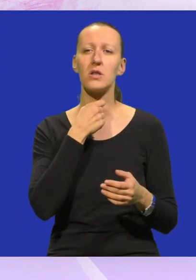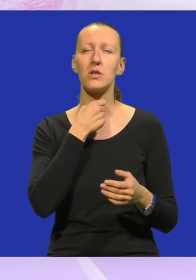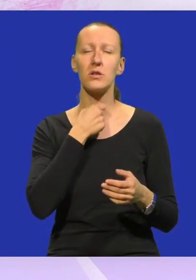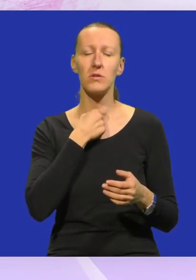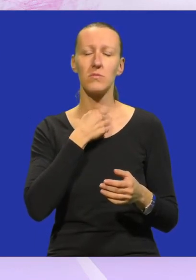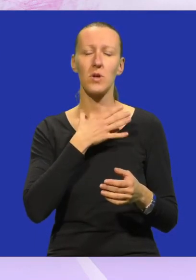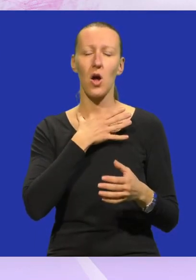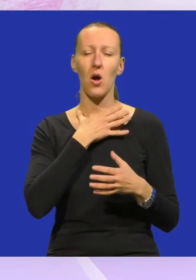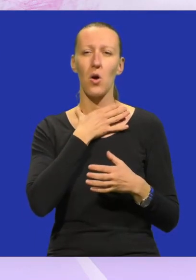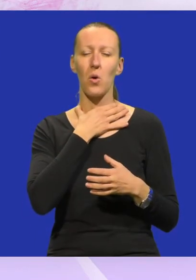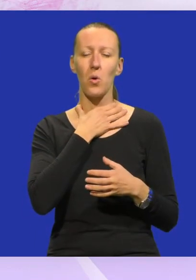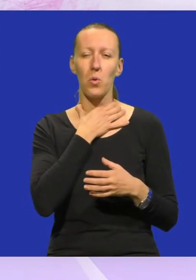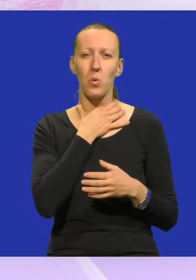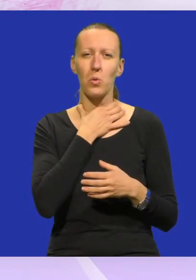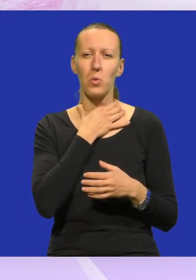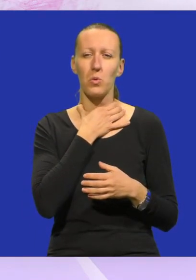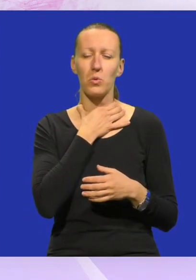duši se,